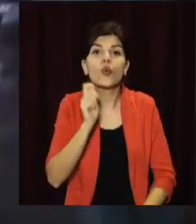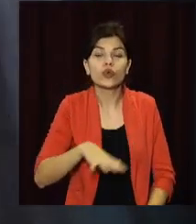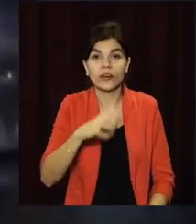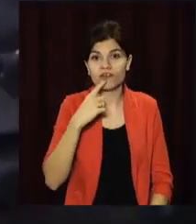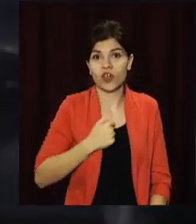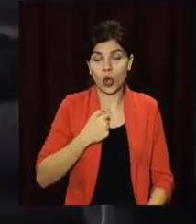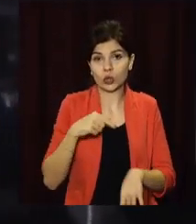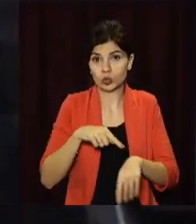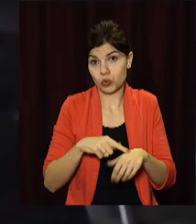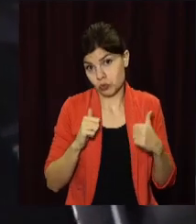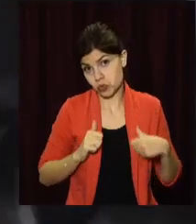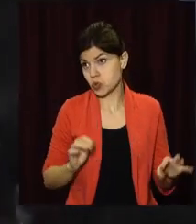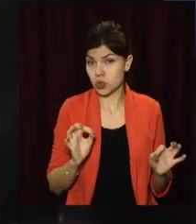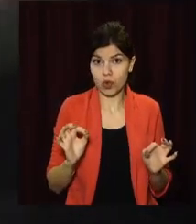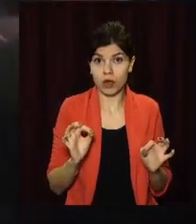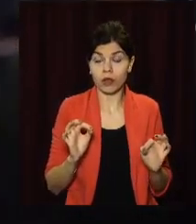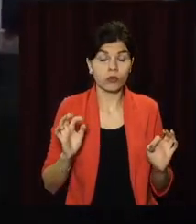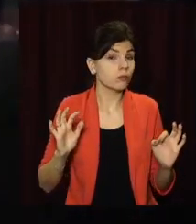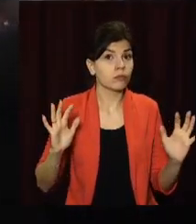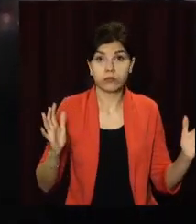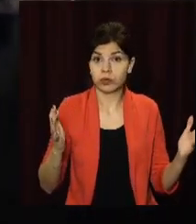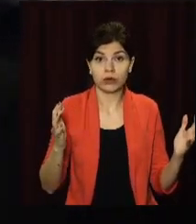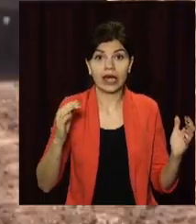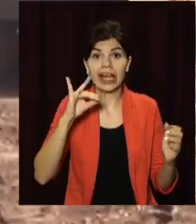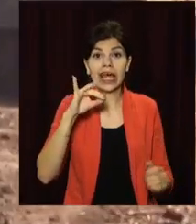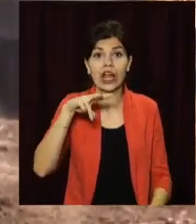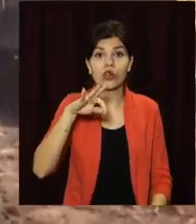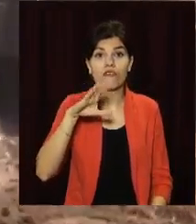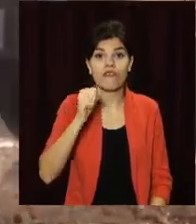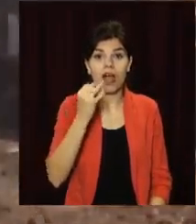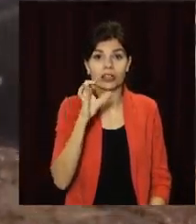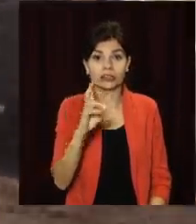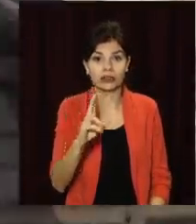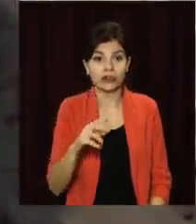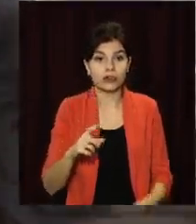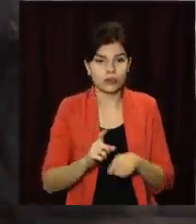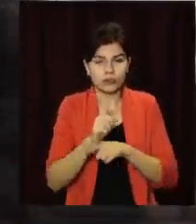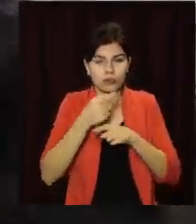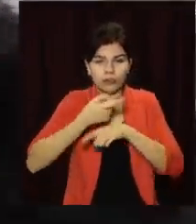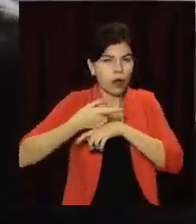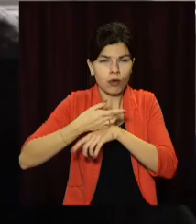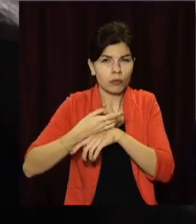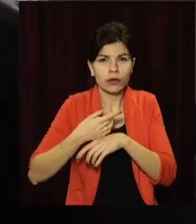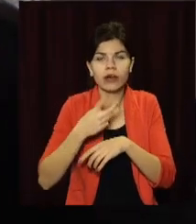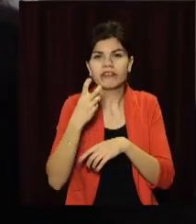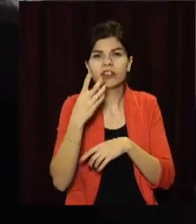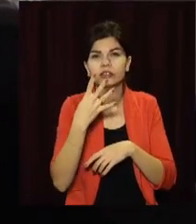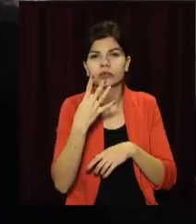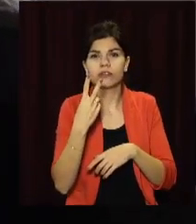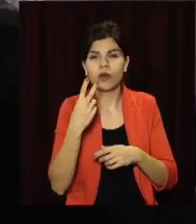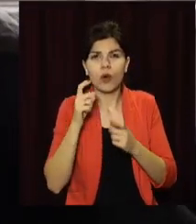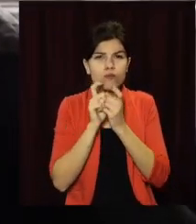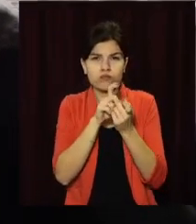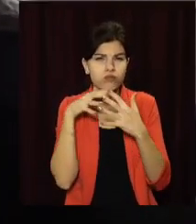почували себе доволі спокійно. Аж поки не стався Іловайськ. Бої за нього змінили хід подій. Почалися 242 дні